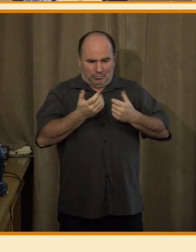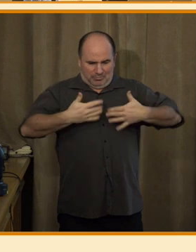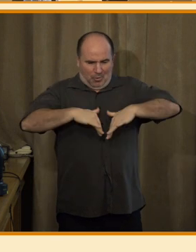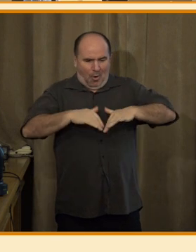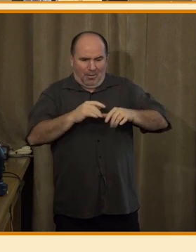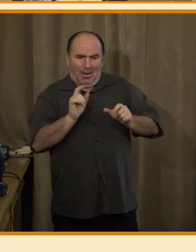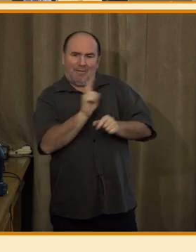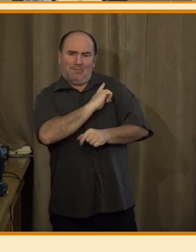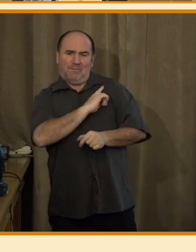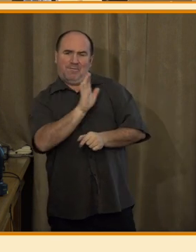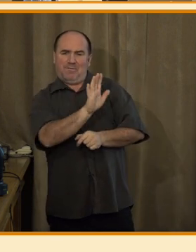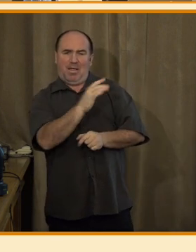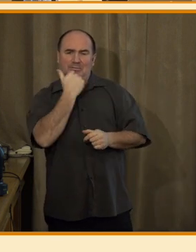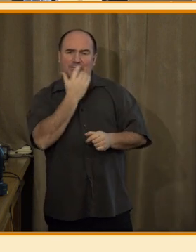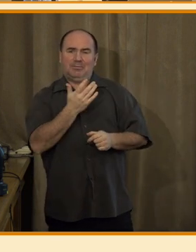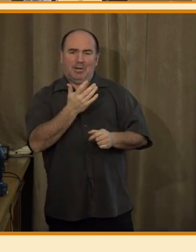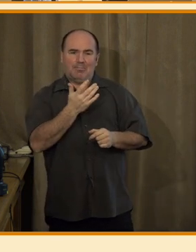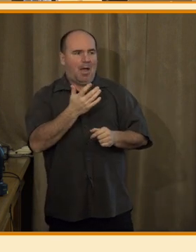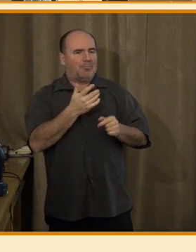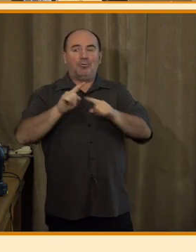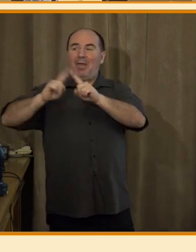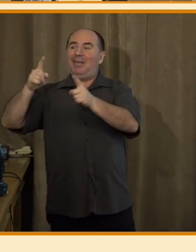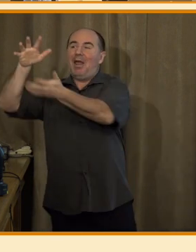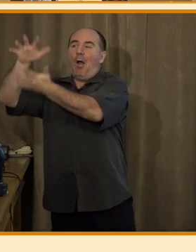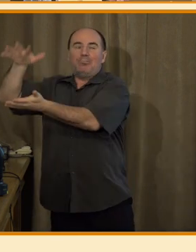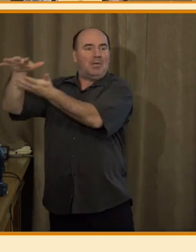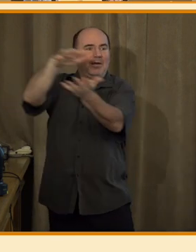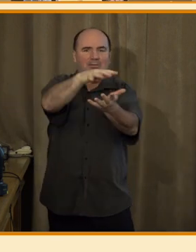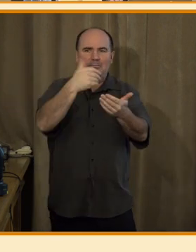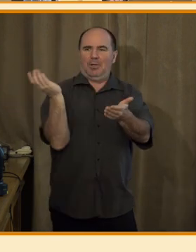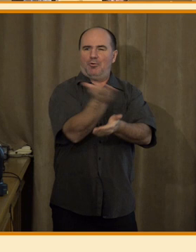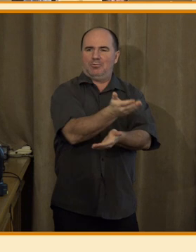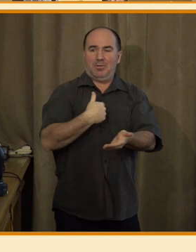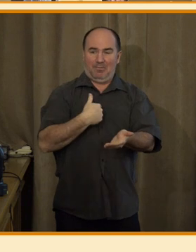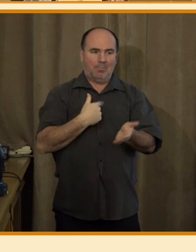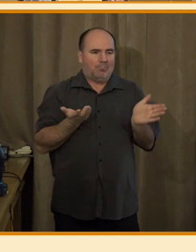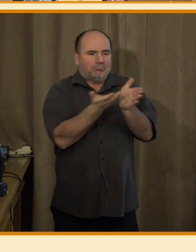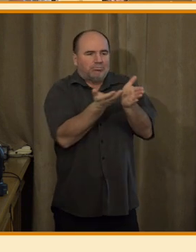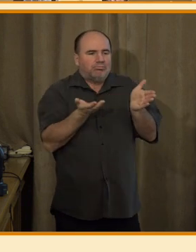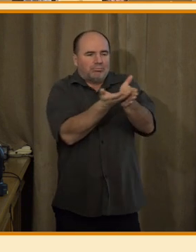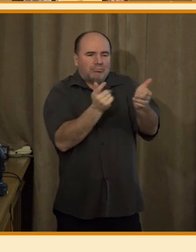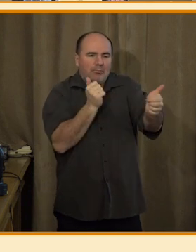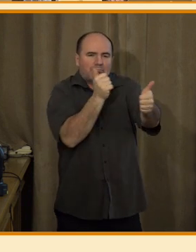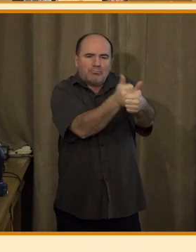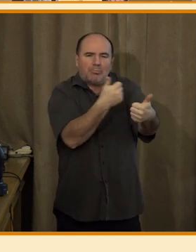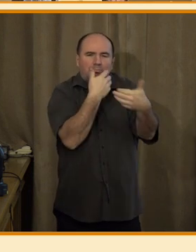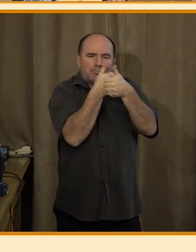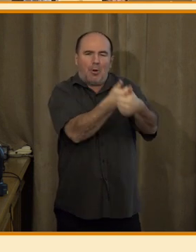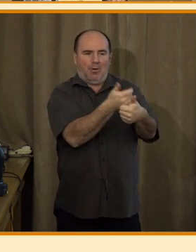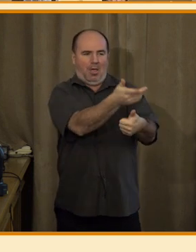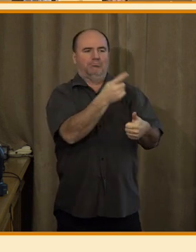nedostane zase nějaký jiný obsah. Taky vůbec ta umělá inteligence, která se používá,